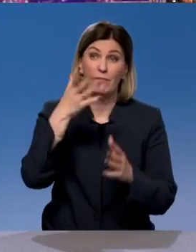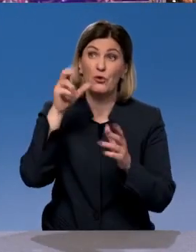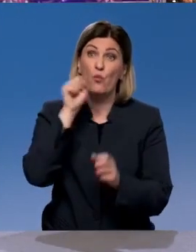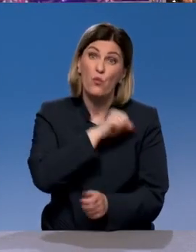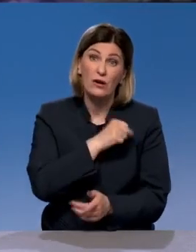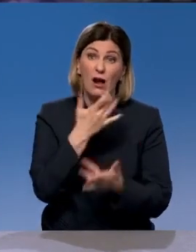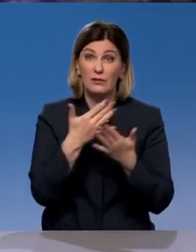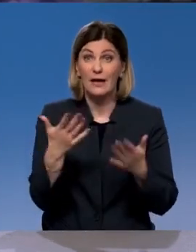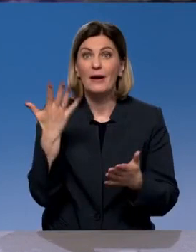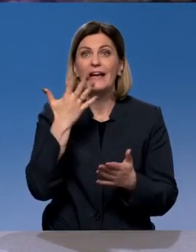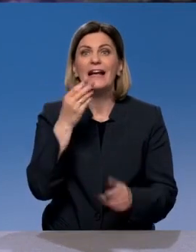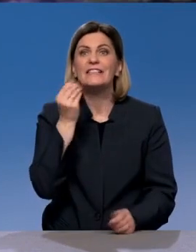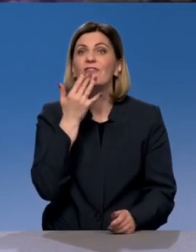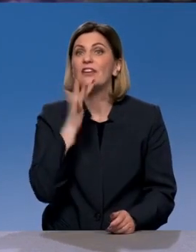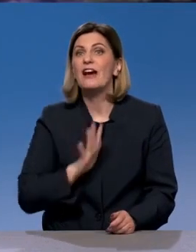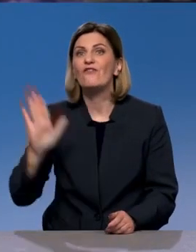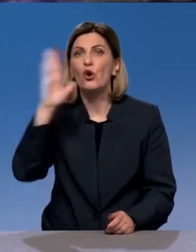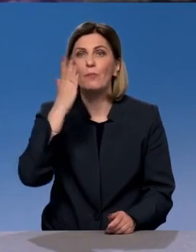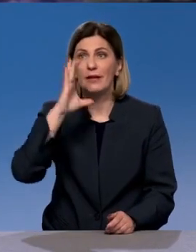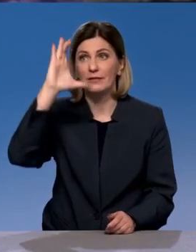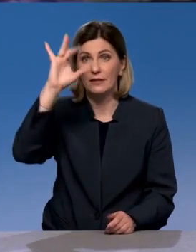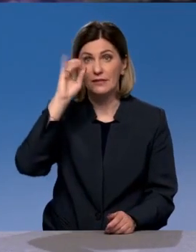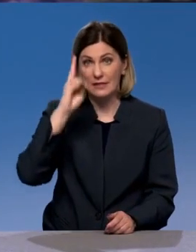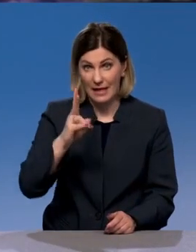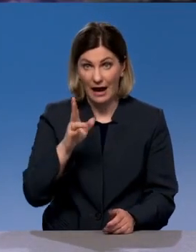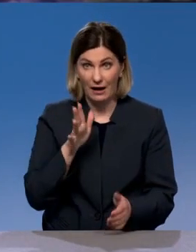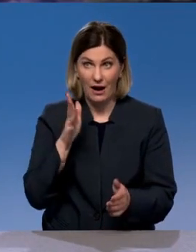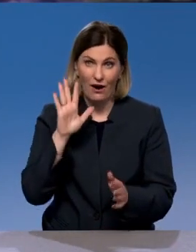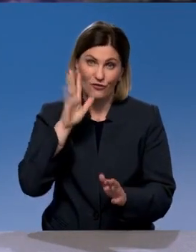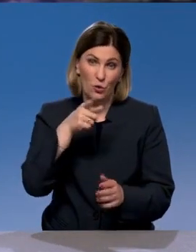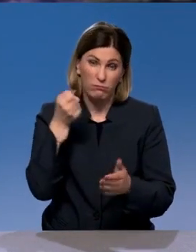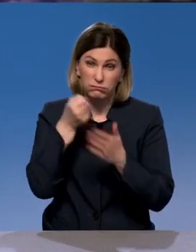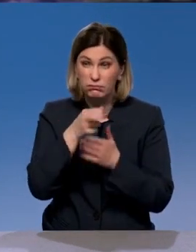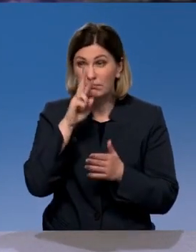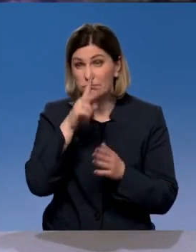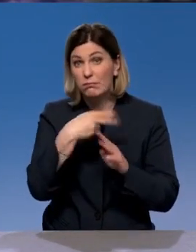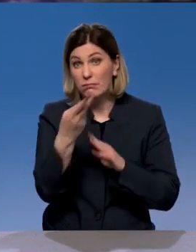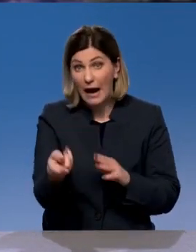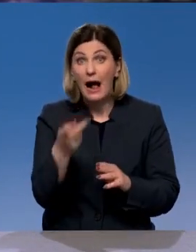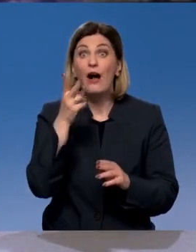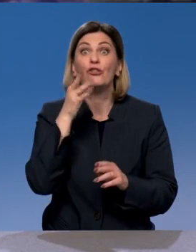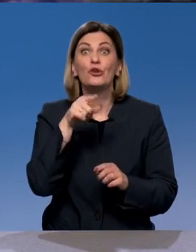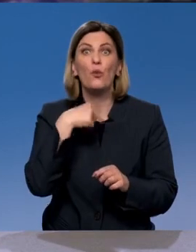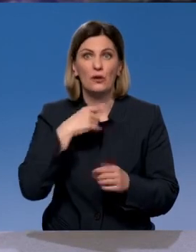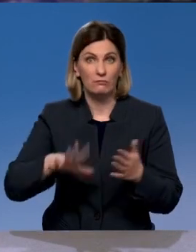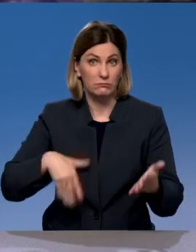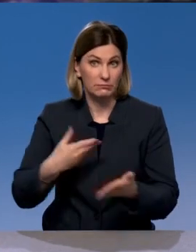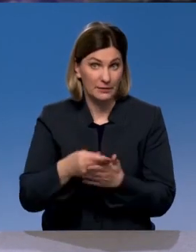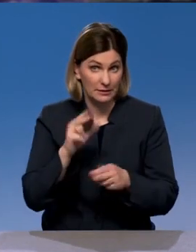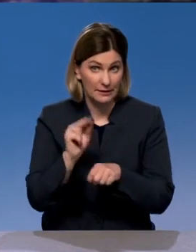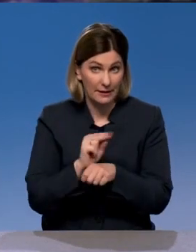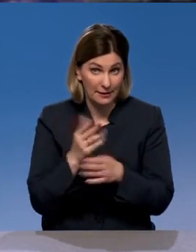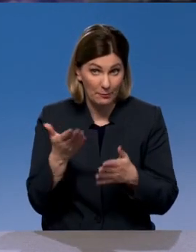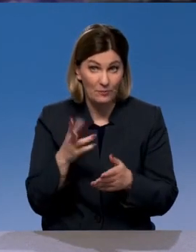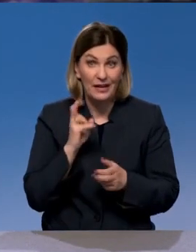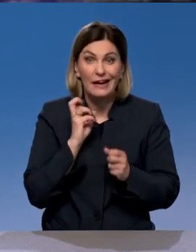сбиваю дорожное ограждение, принципе, и знаки, я восстанавливаю их за свой счет. Ну, за счет страховки, это нормальная ситуация. Как бы, как